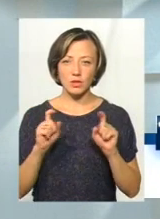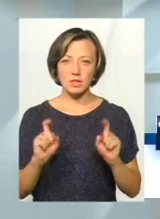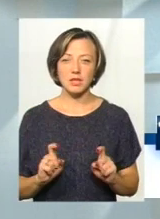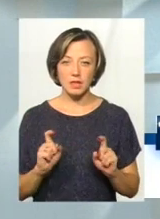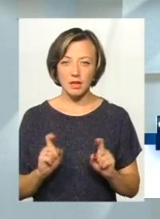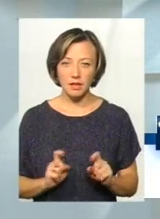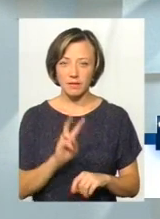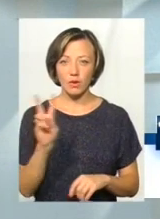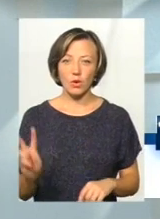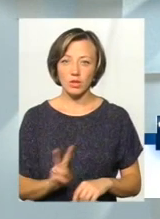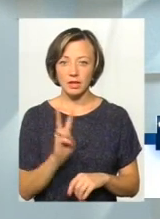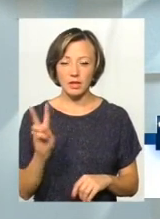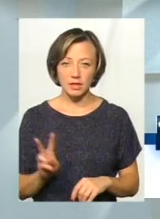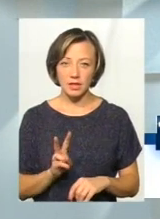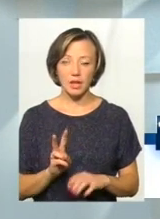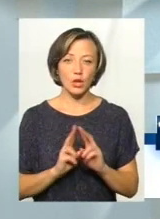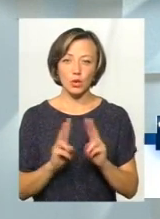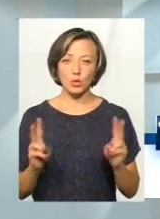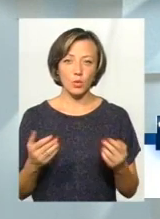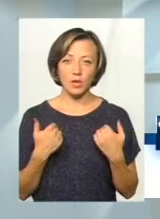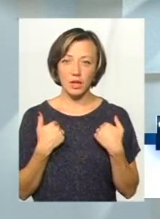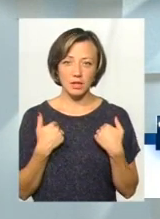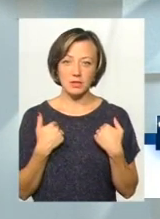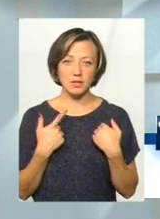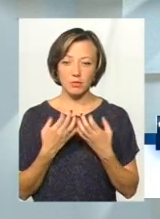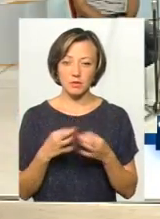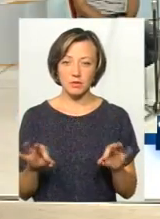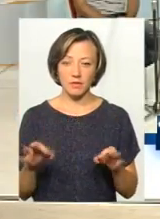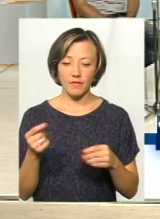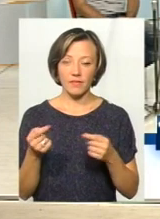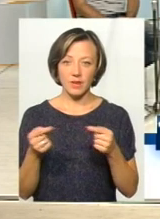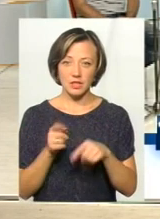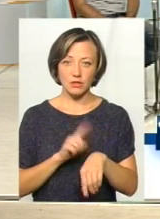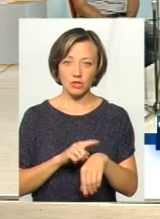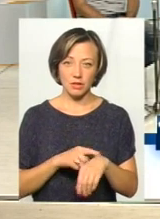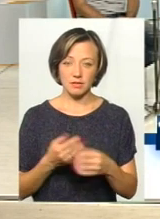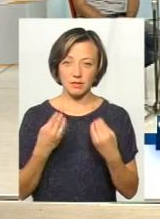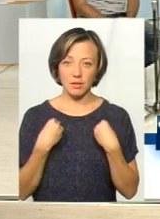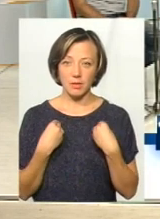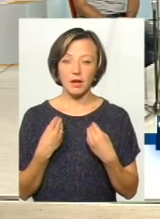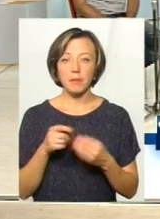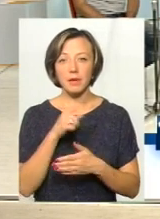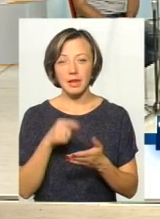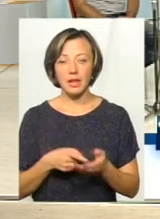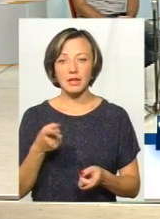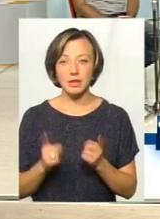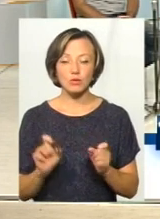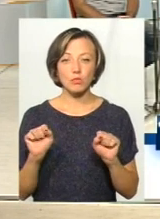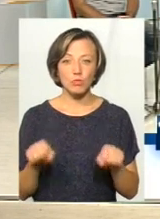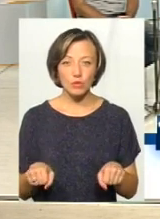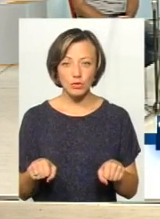ж 2 години, що ніхто з нас не звався повкати, висначити нам час. І в сказанні, чи дійсно може,